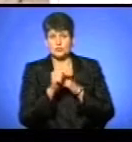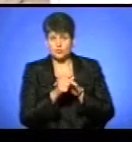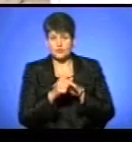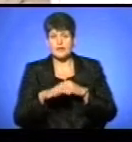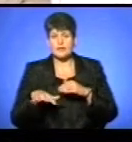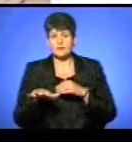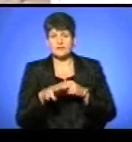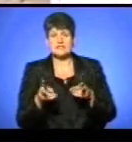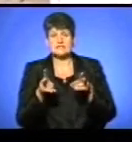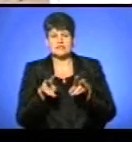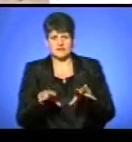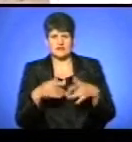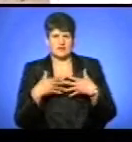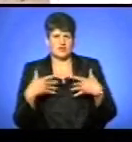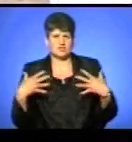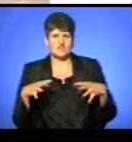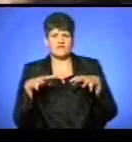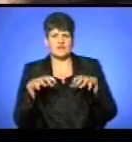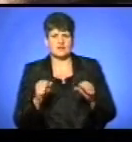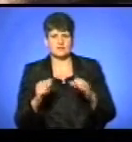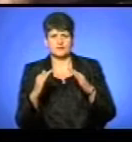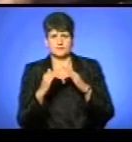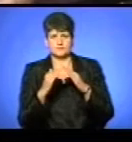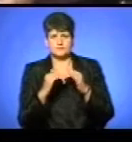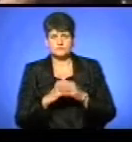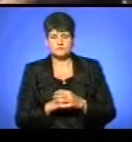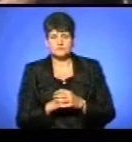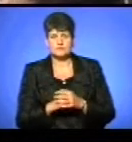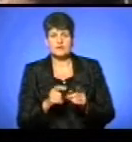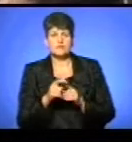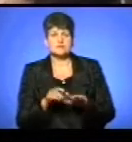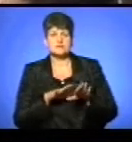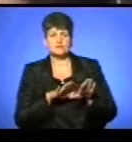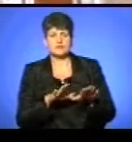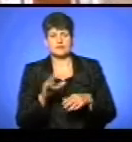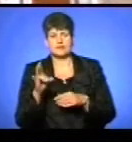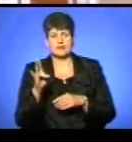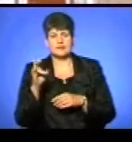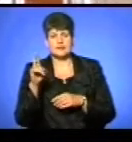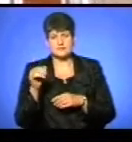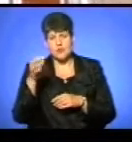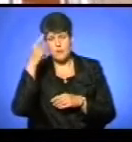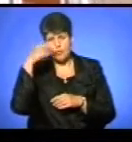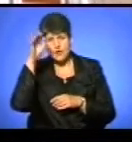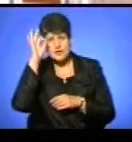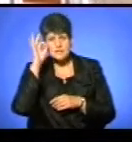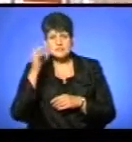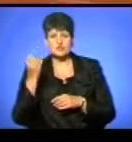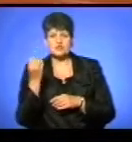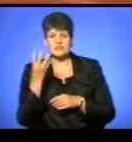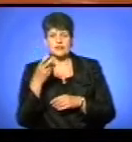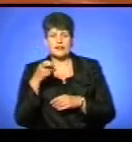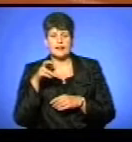на подвір'ї залишились речі власника будівлі. За словами заступника начальника Нацполіції області Володимира Галевича, 14